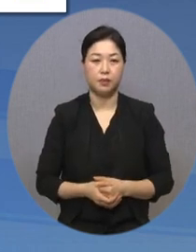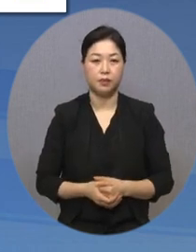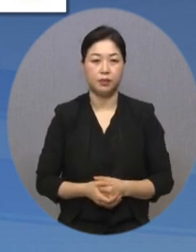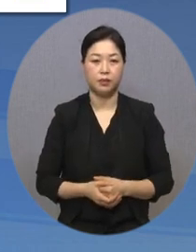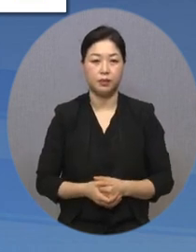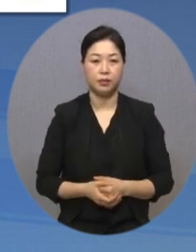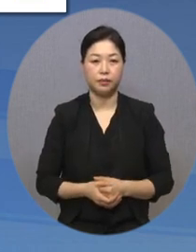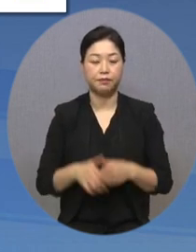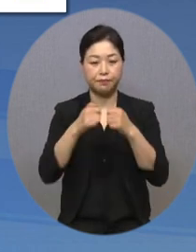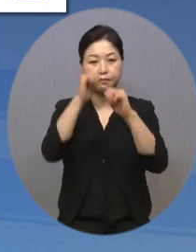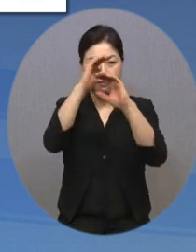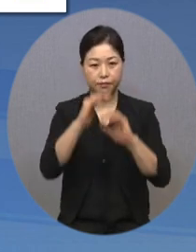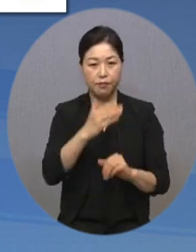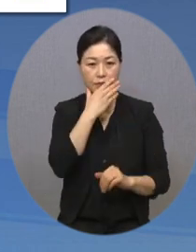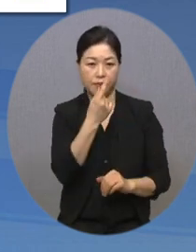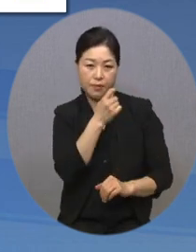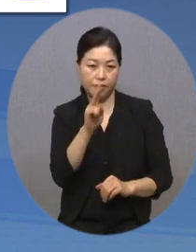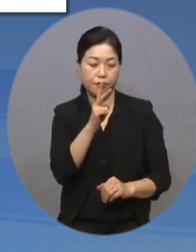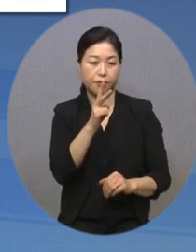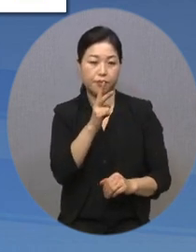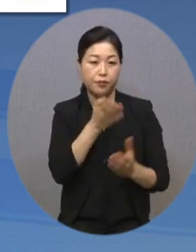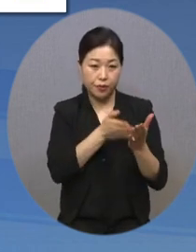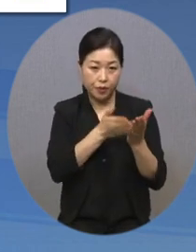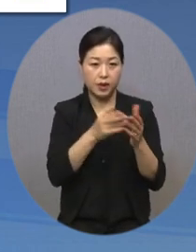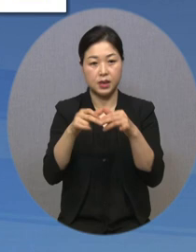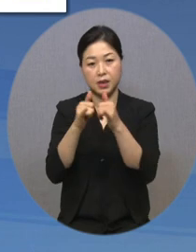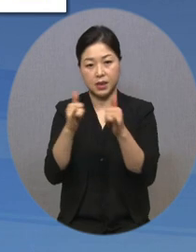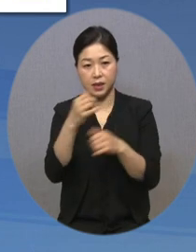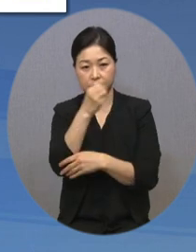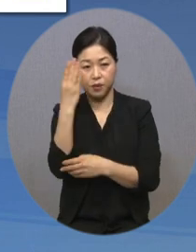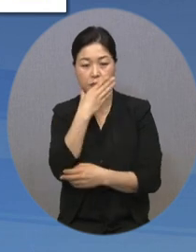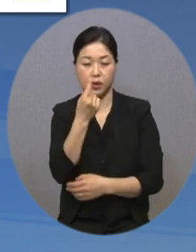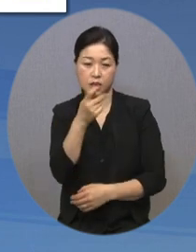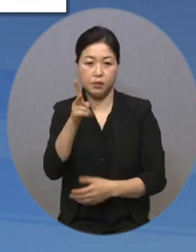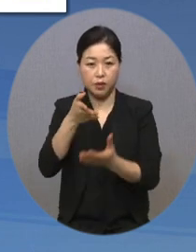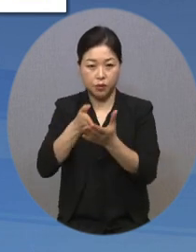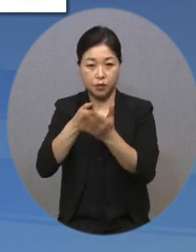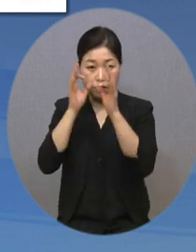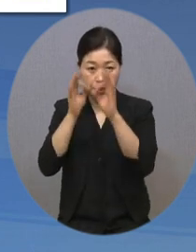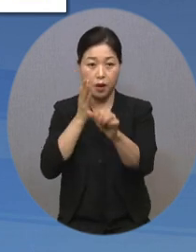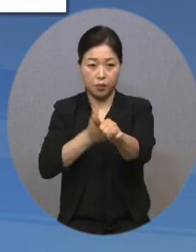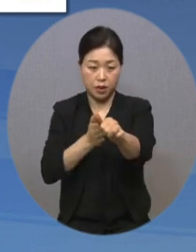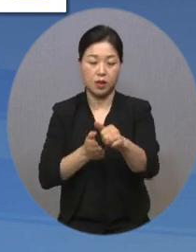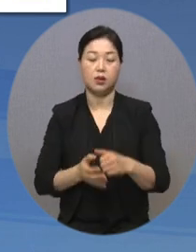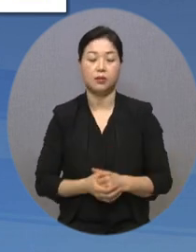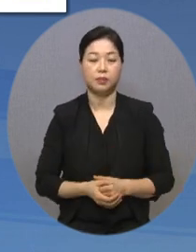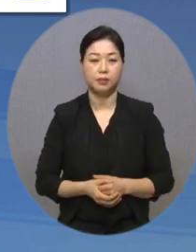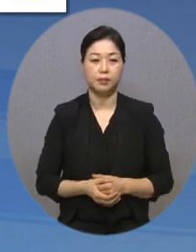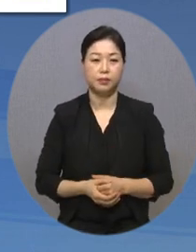이 밖의 자세한 사항은 웰피어 뉴스 홈페이지와 장애인신문, 복지TV를 통해 확인할 수 있습니다.